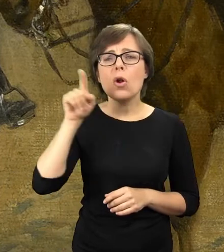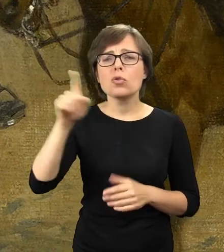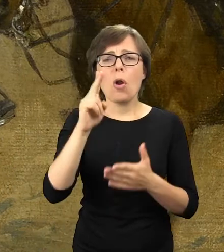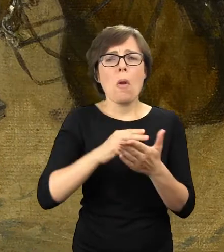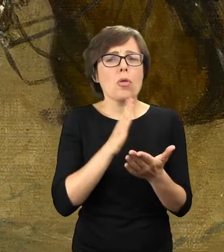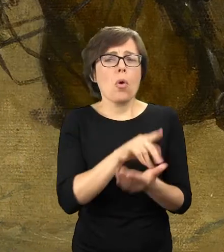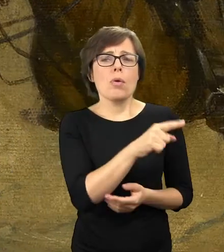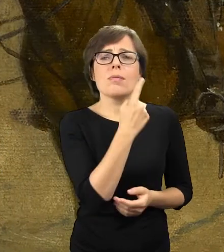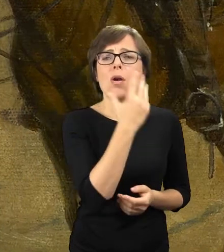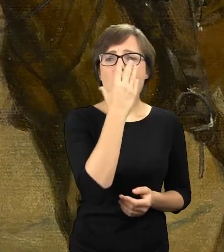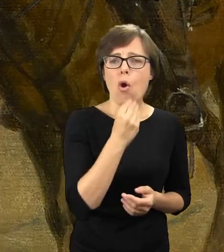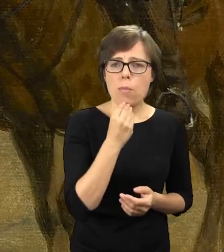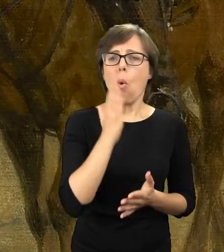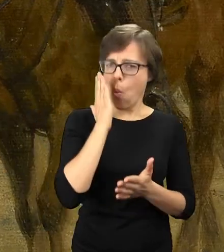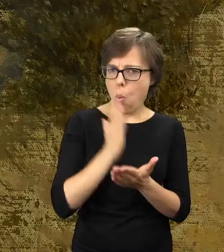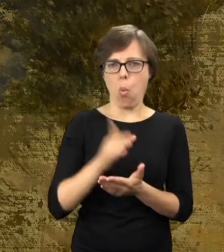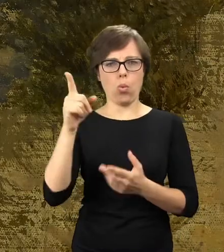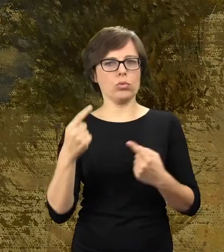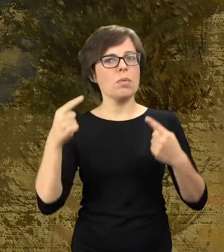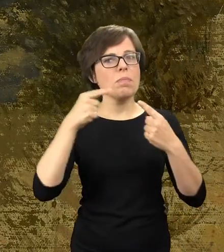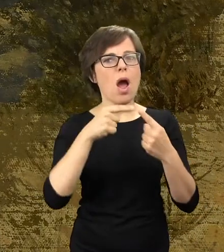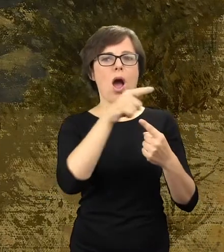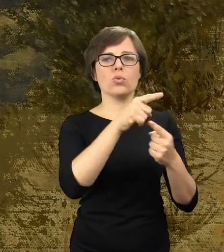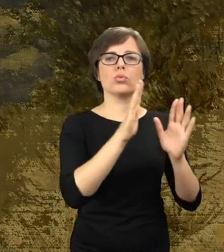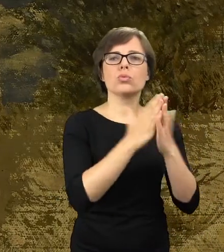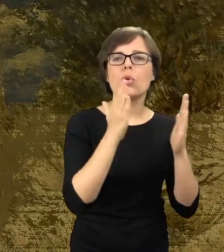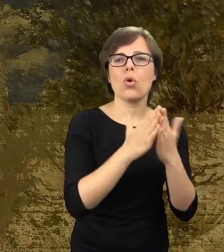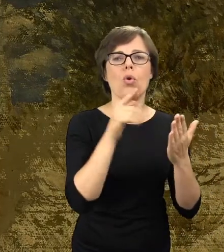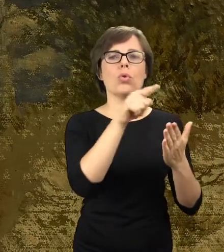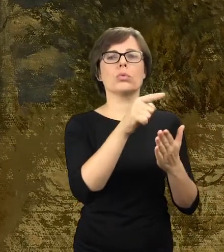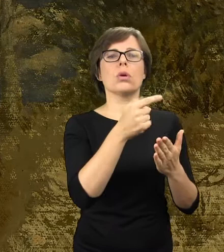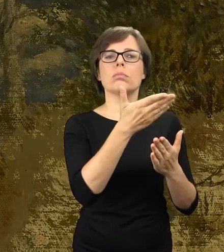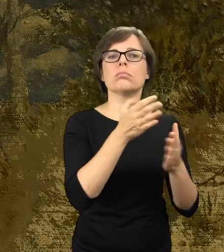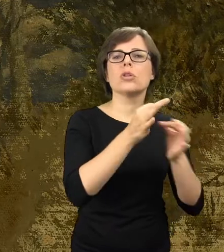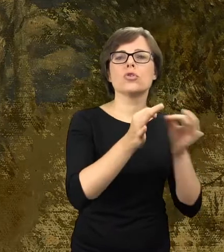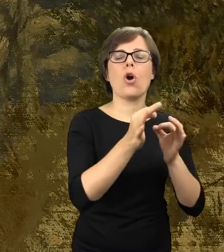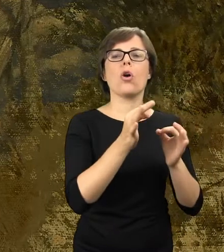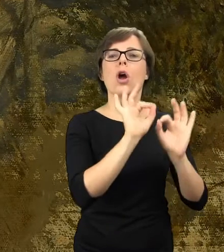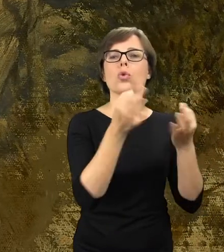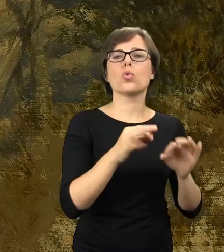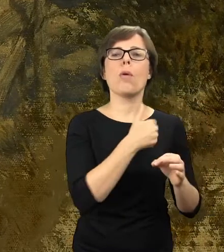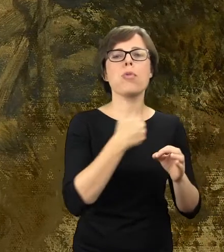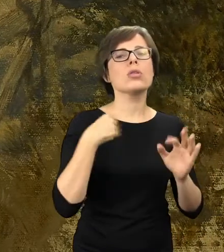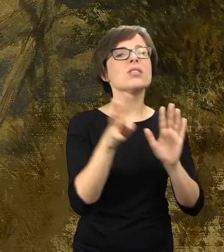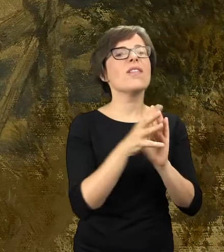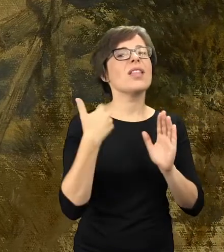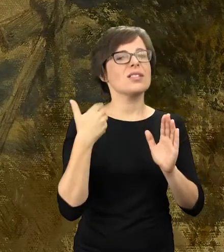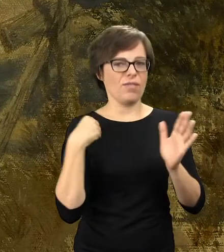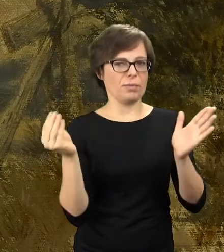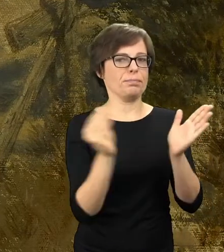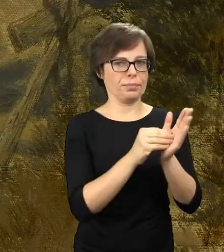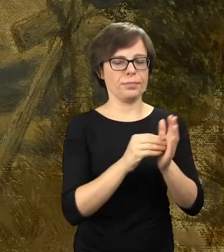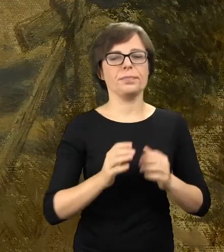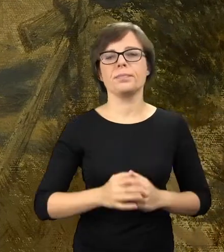namalował tylko patrol powstańczy, zasłużyłby na trwałe miejsce w panteonie XIX-wiecznej historii